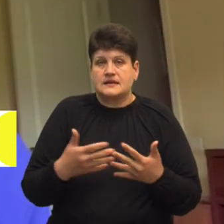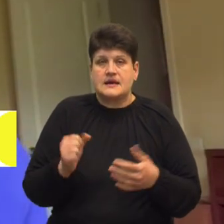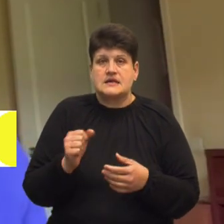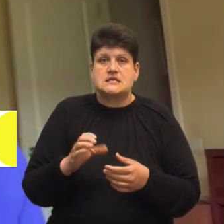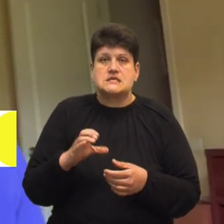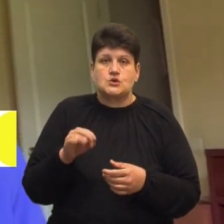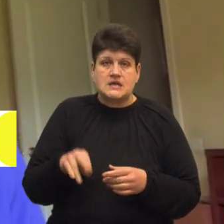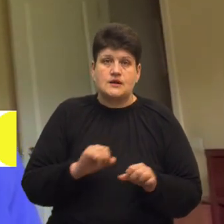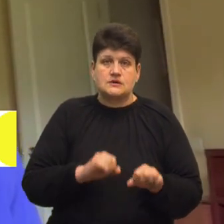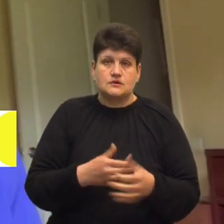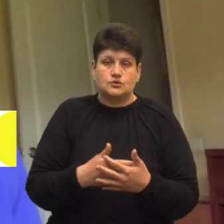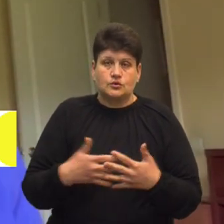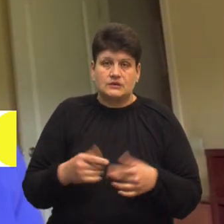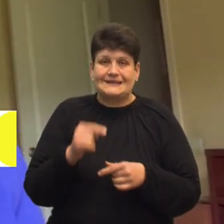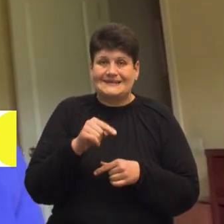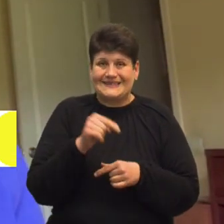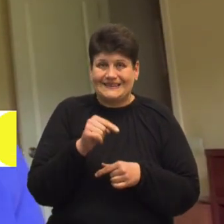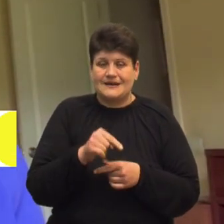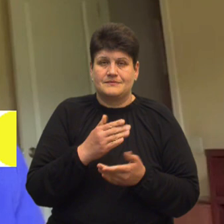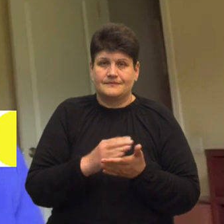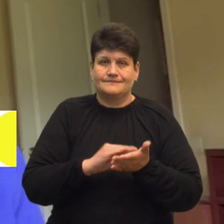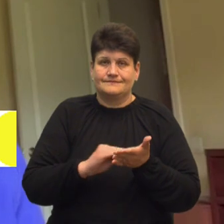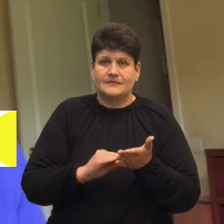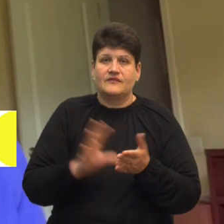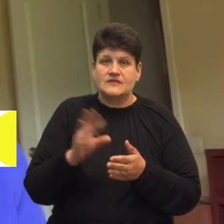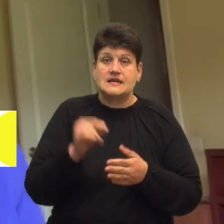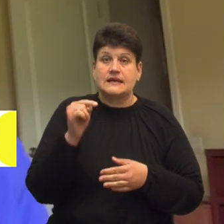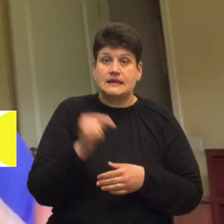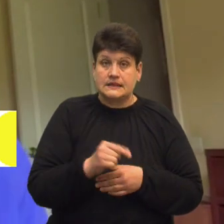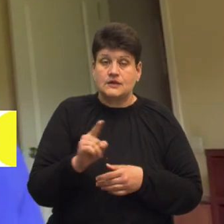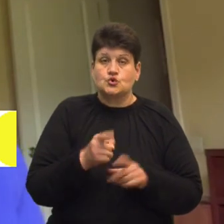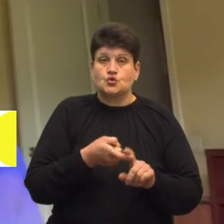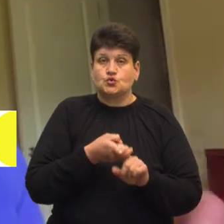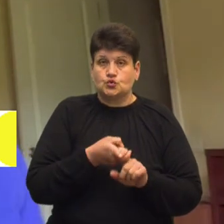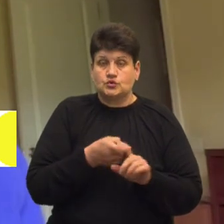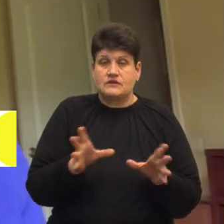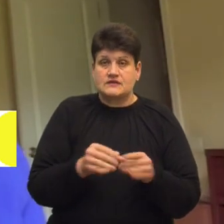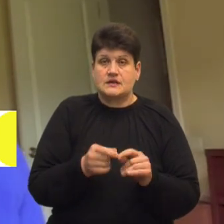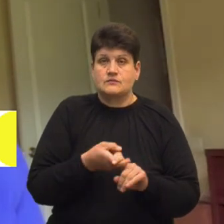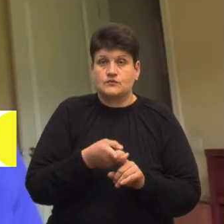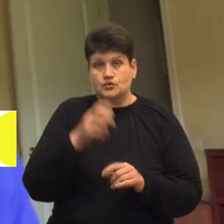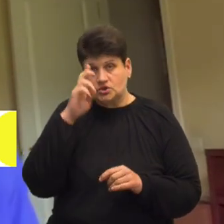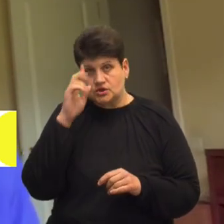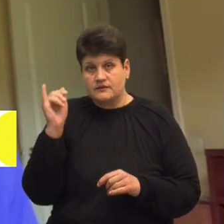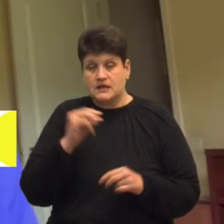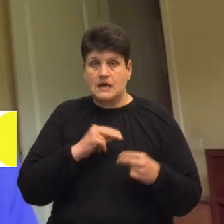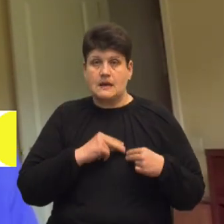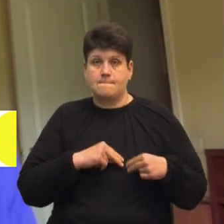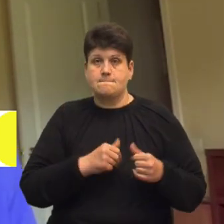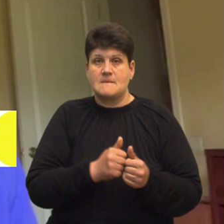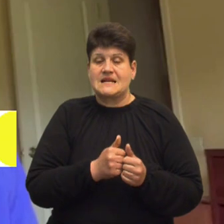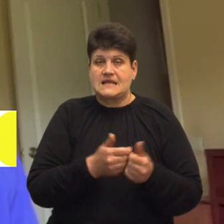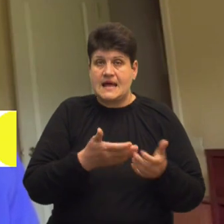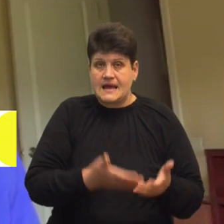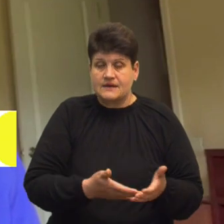захисту тощо. Тобто там, по суті, врегульовано все те, що стосується взаємозвізку держави і партнерів, і якогось